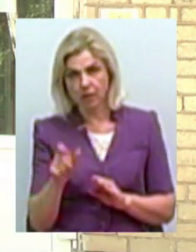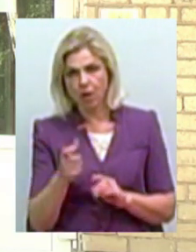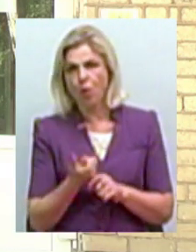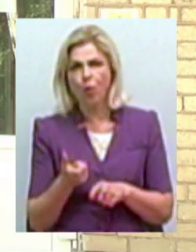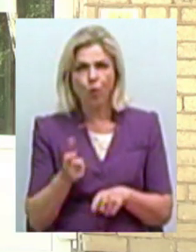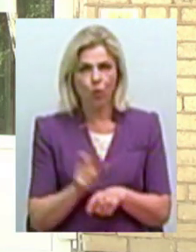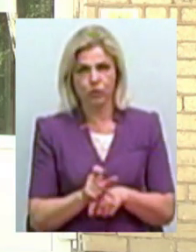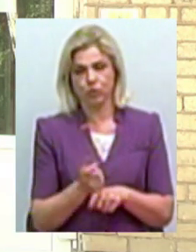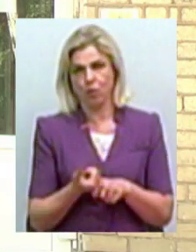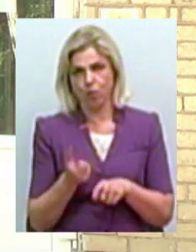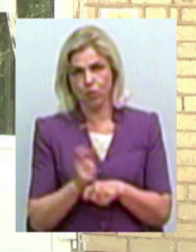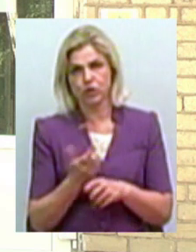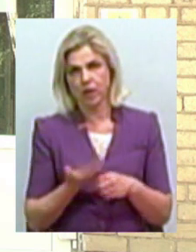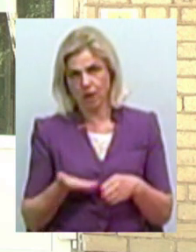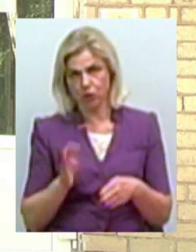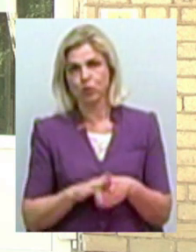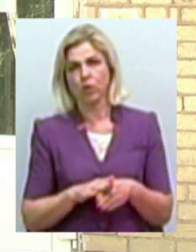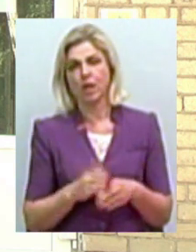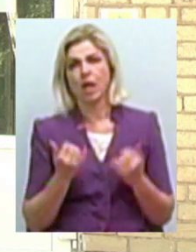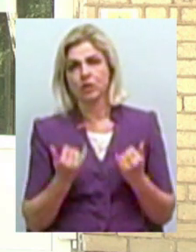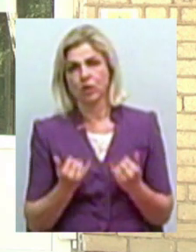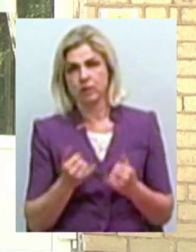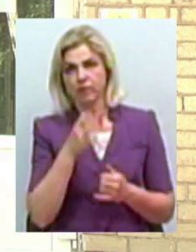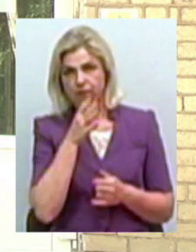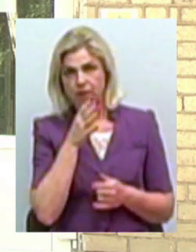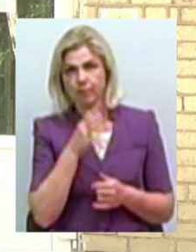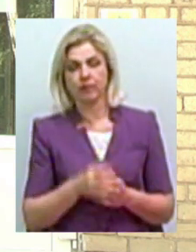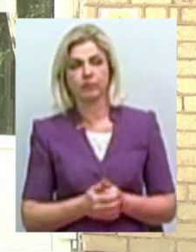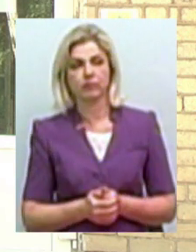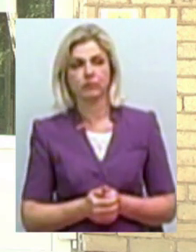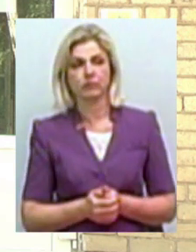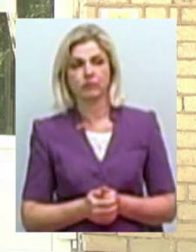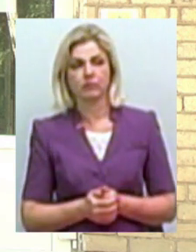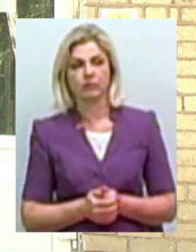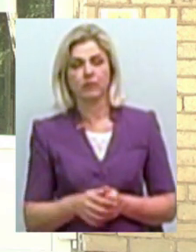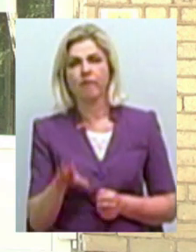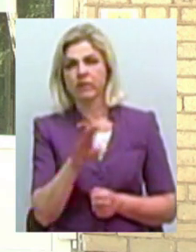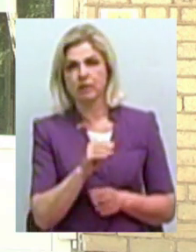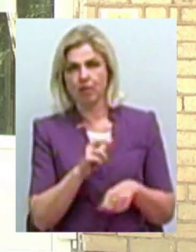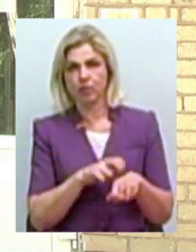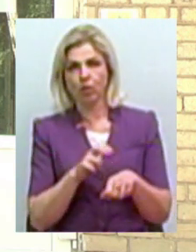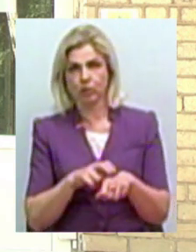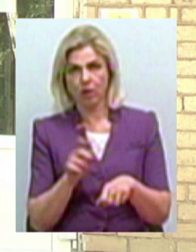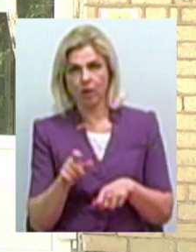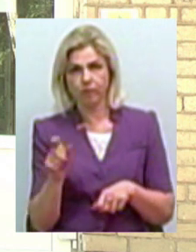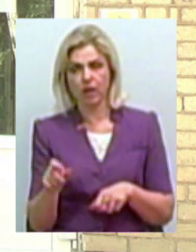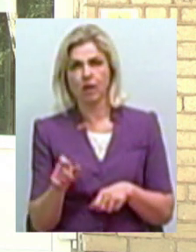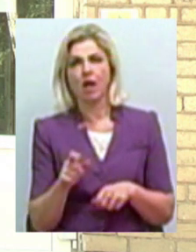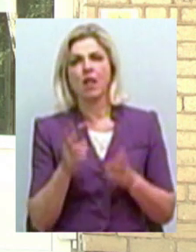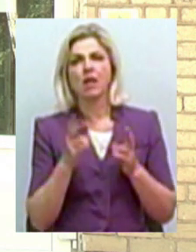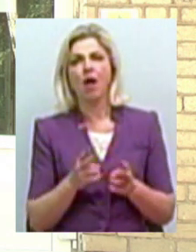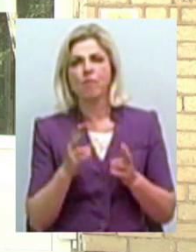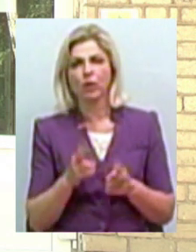На теперішній час усі доктора, компустіологи,